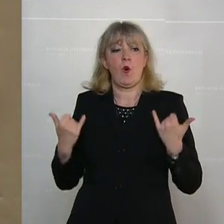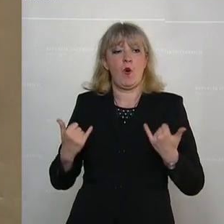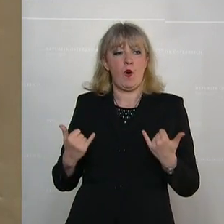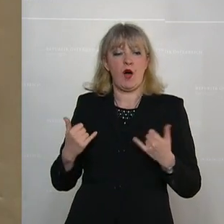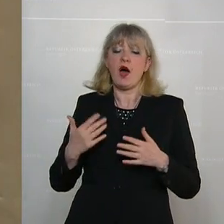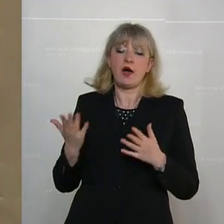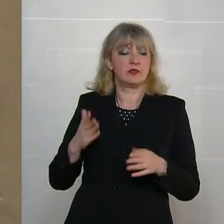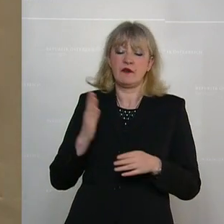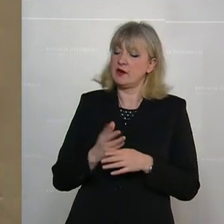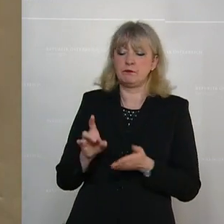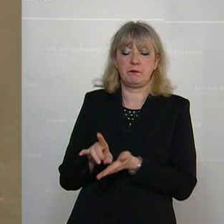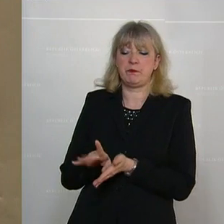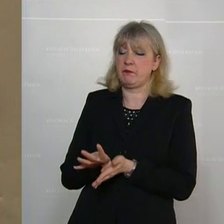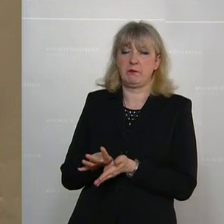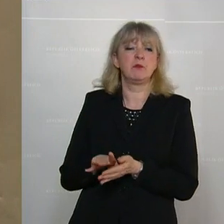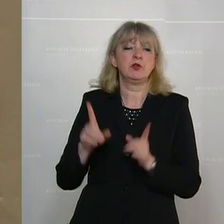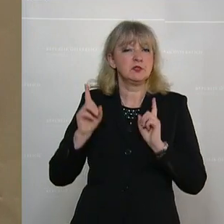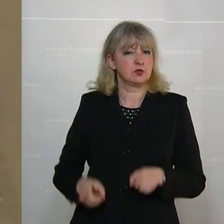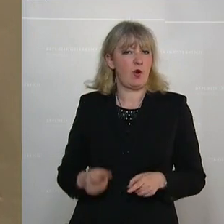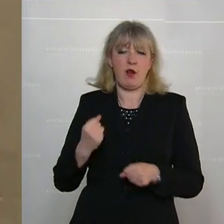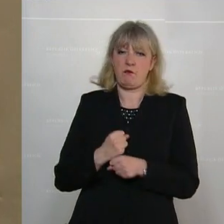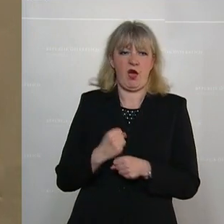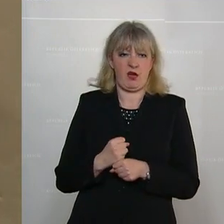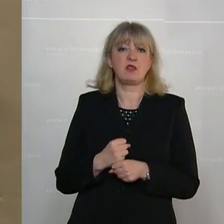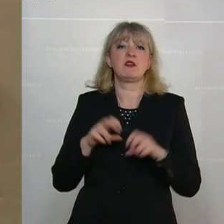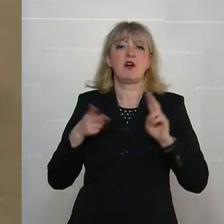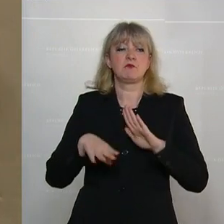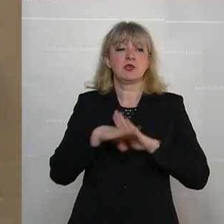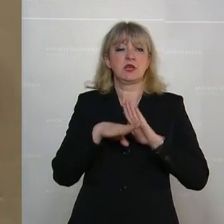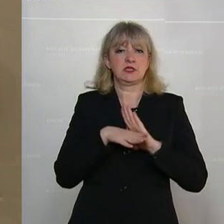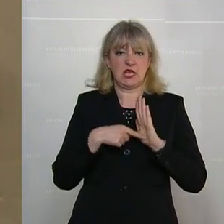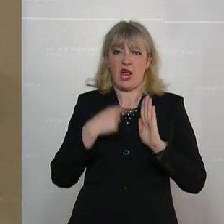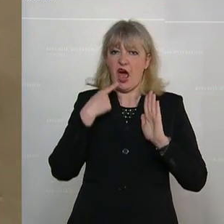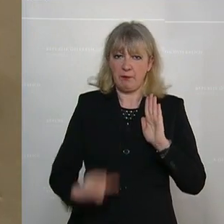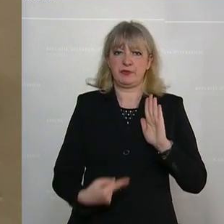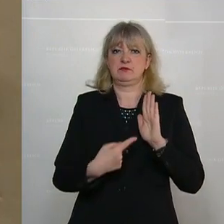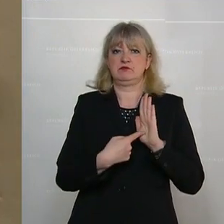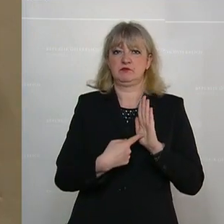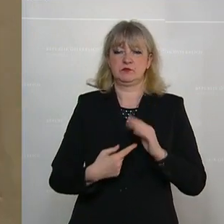vor morgen ablösen. Und das sollten Sie gefälligst tun, weil das Gesetz hier es so sagt.